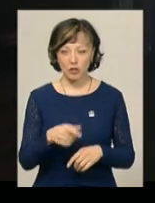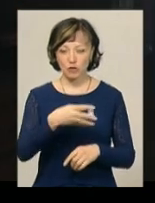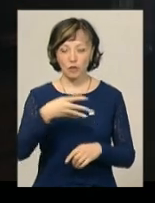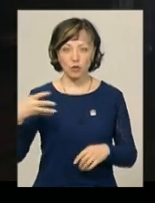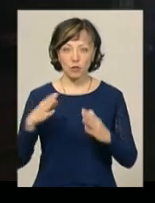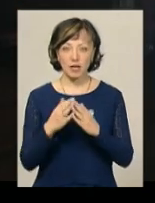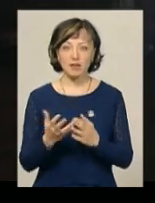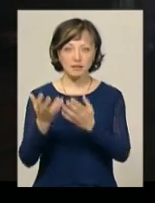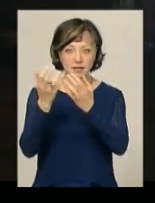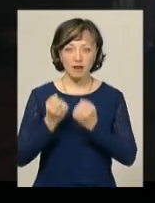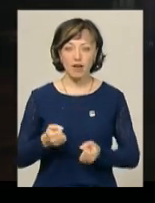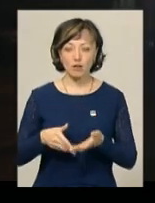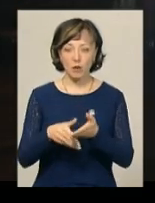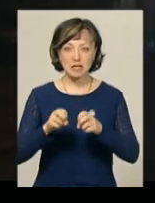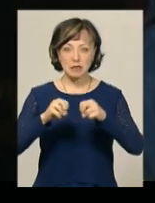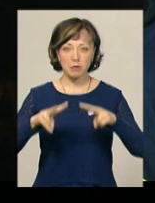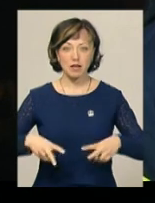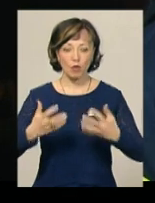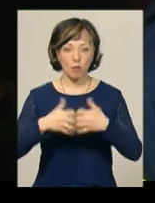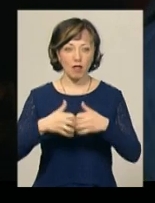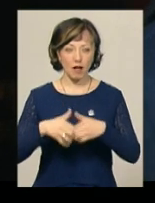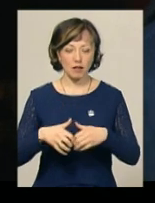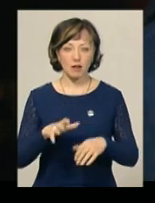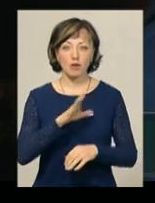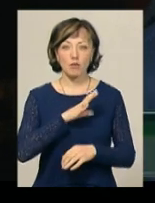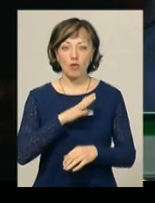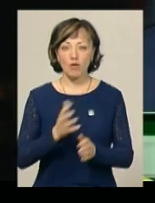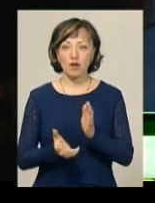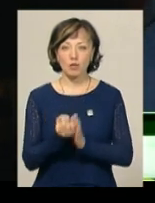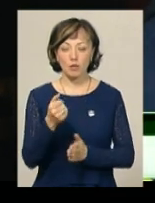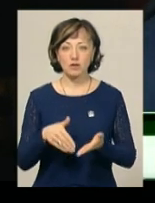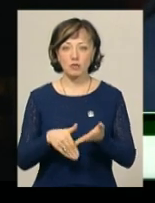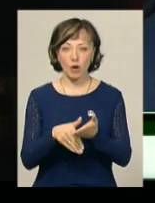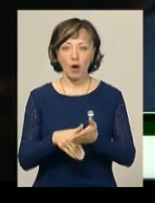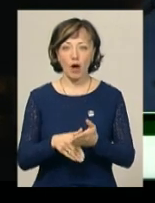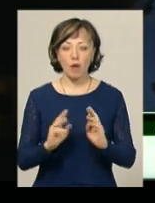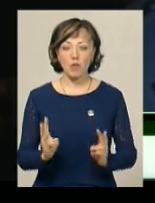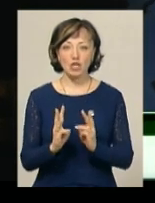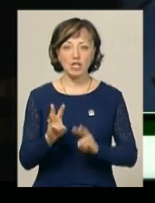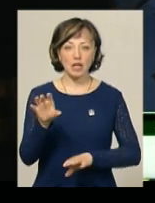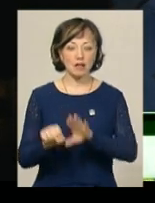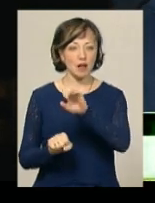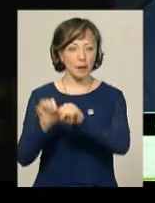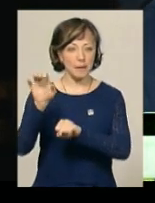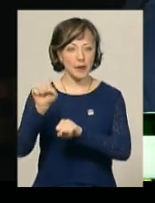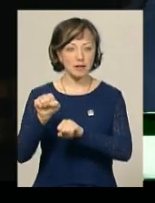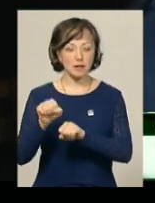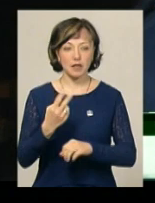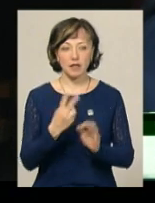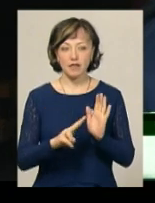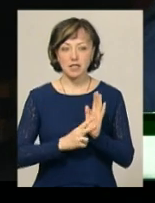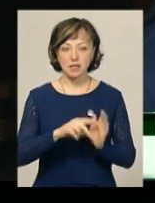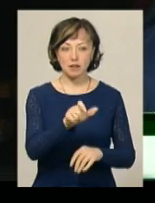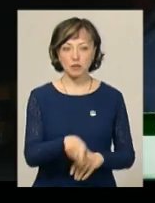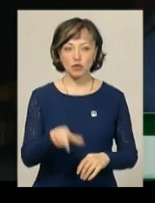будівлі діставали за допомогою спецобладнання. Було врятовано за допомогою пожежних драбин 27